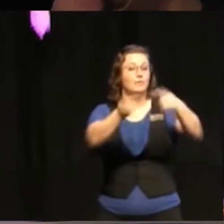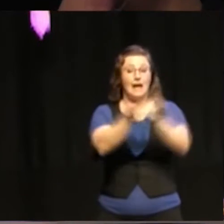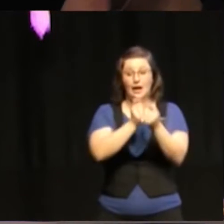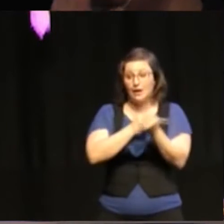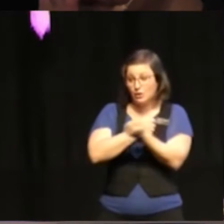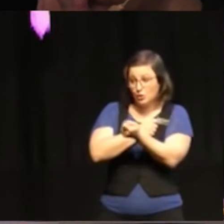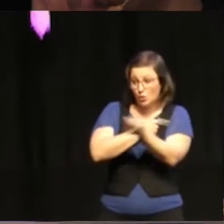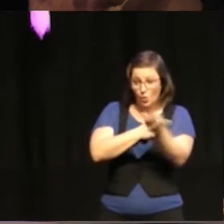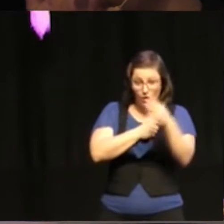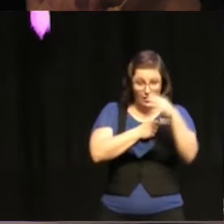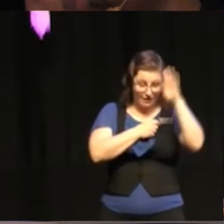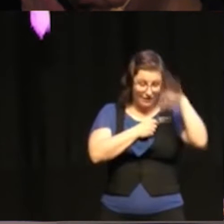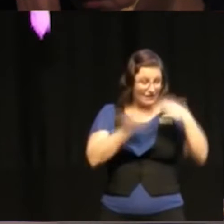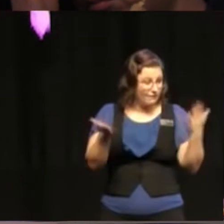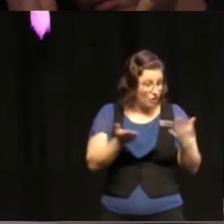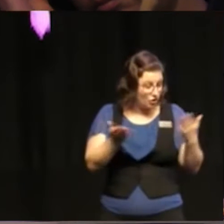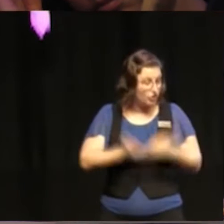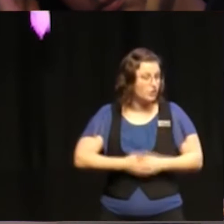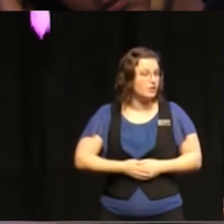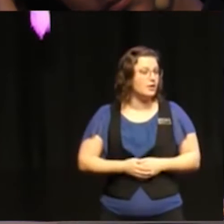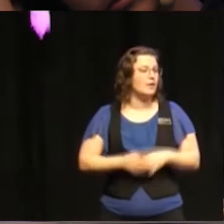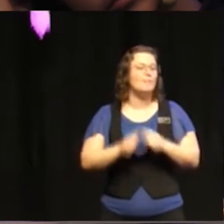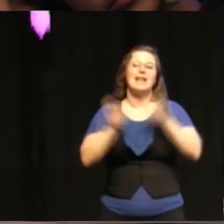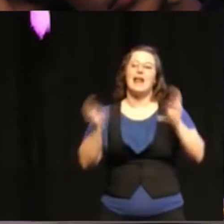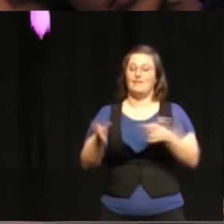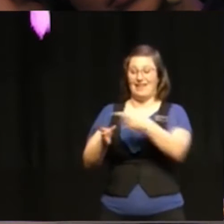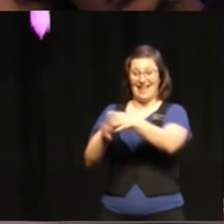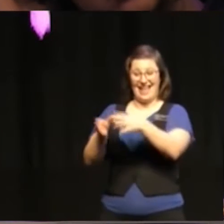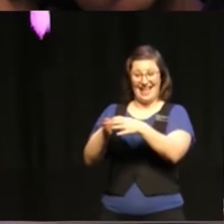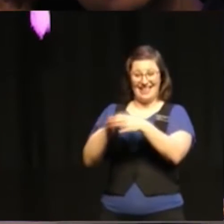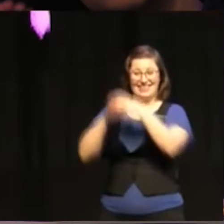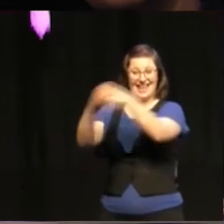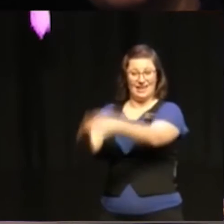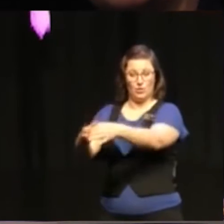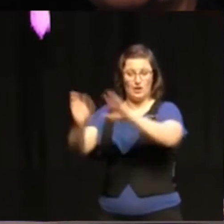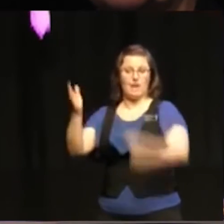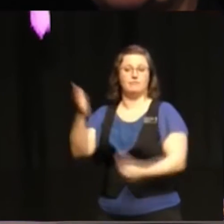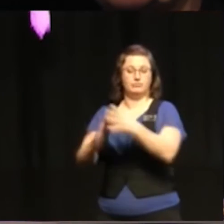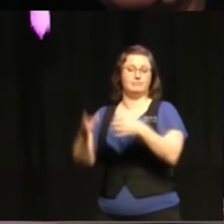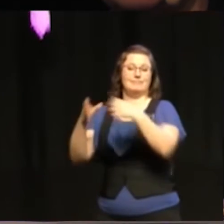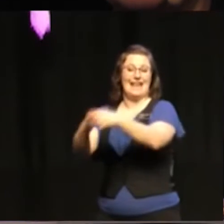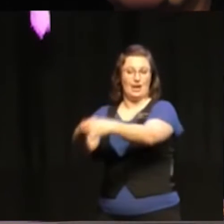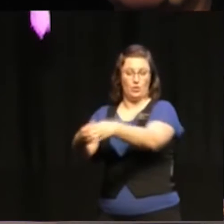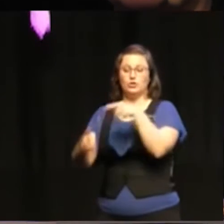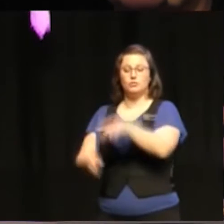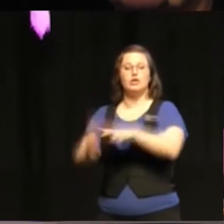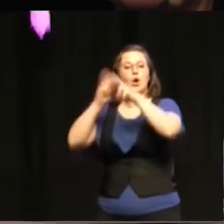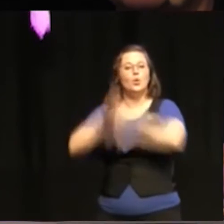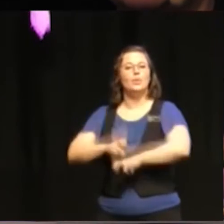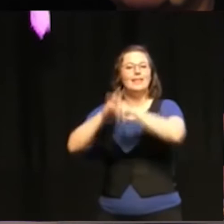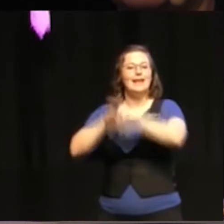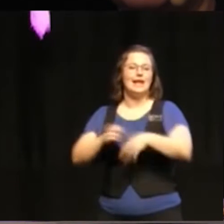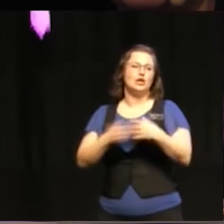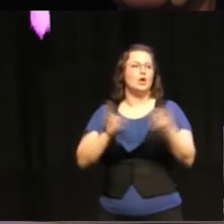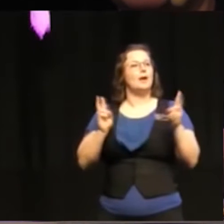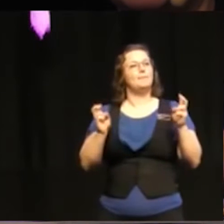känner till. Men den här delegationen som man tillsatte, som skulle utreda, gör en slags